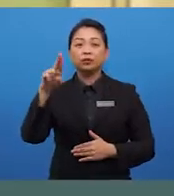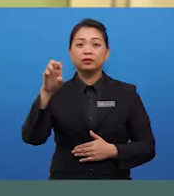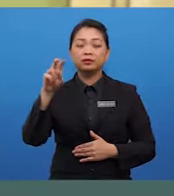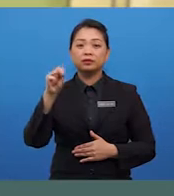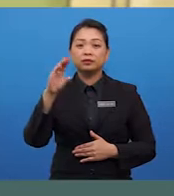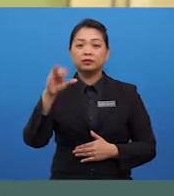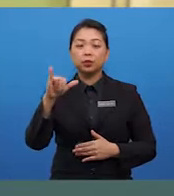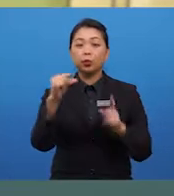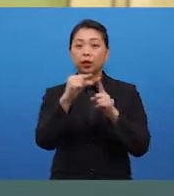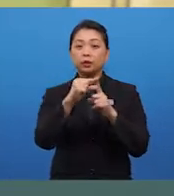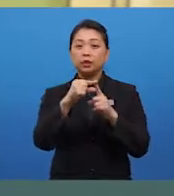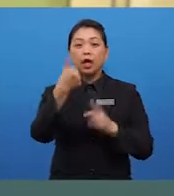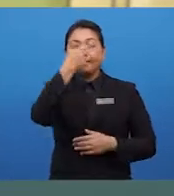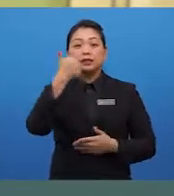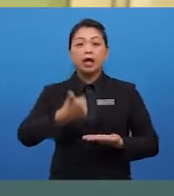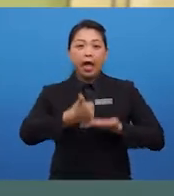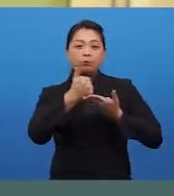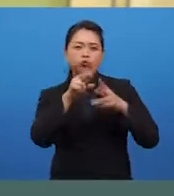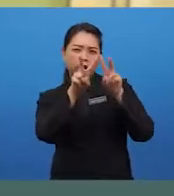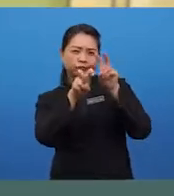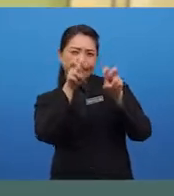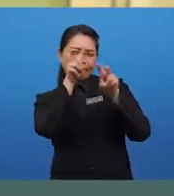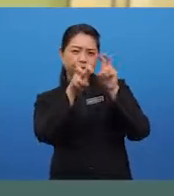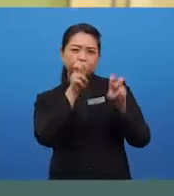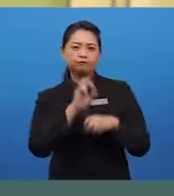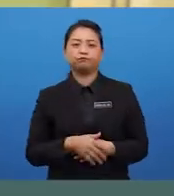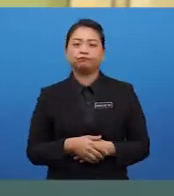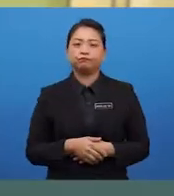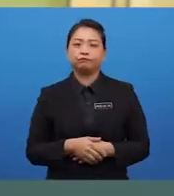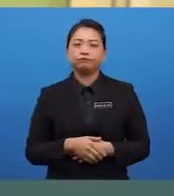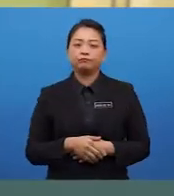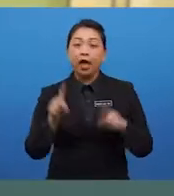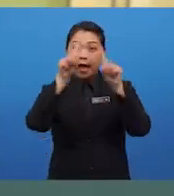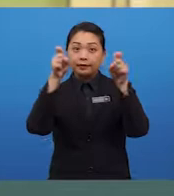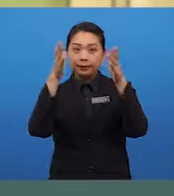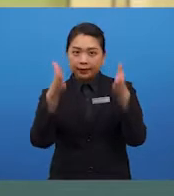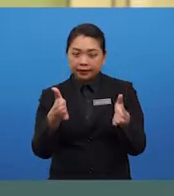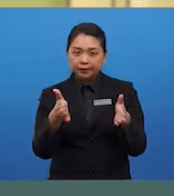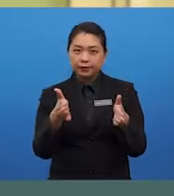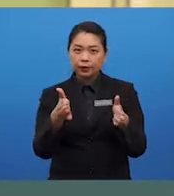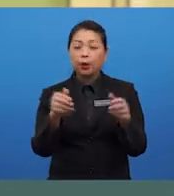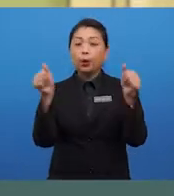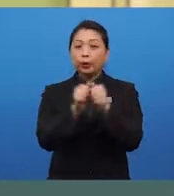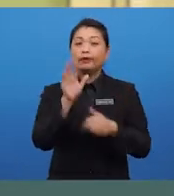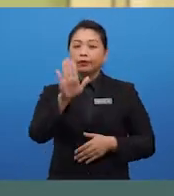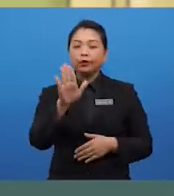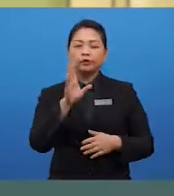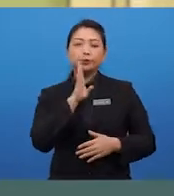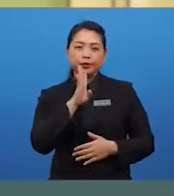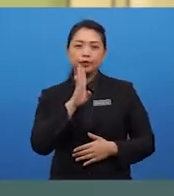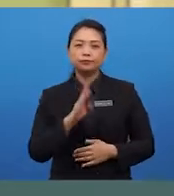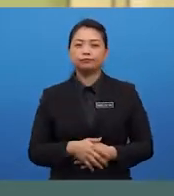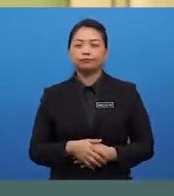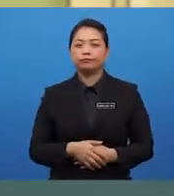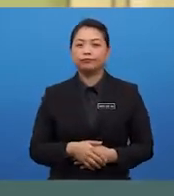Simply because it will help attract the examiners to your speech. It shows that you